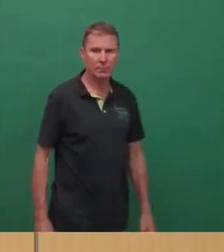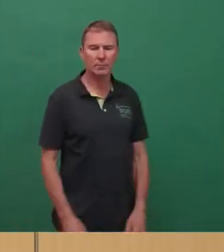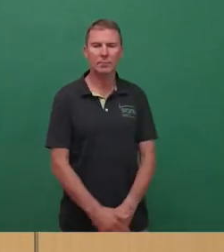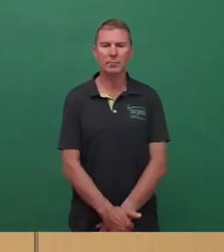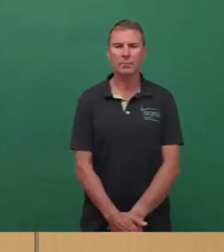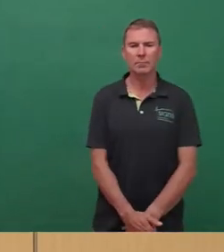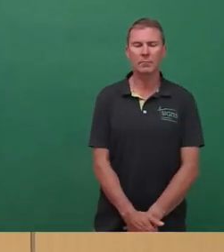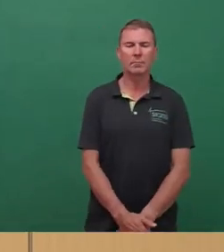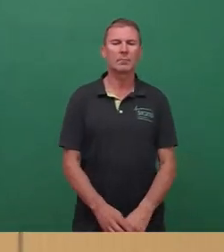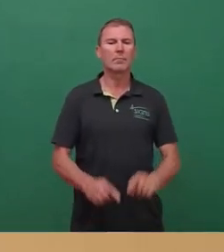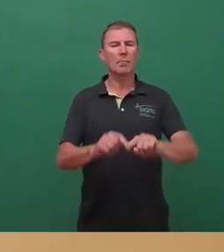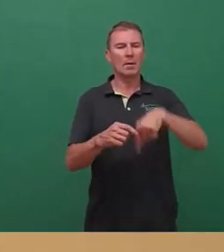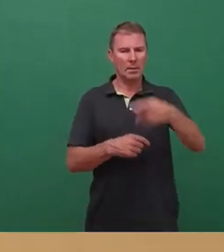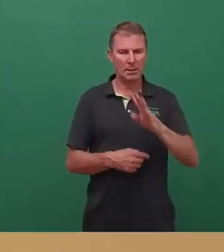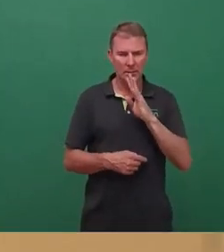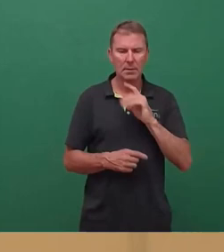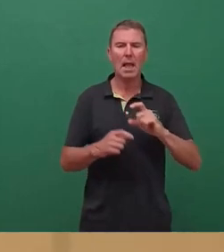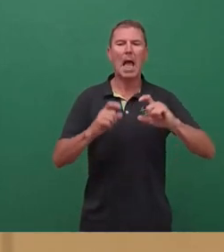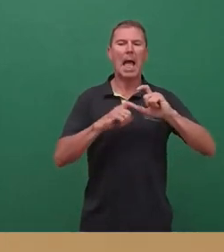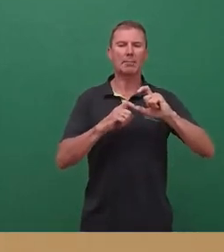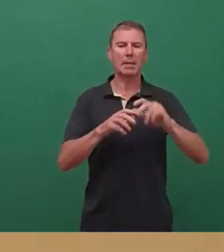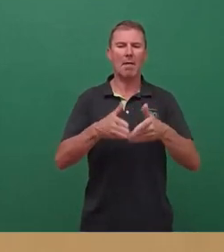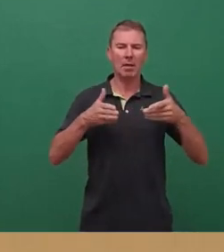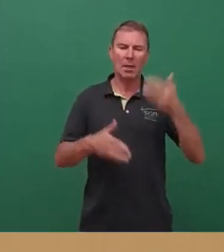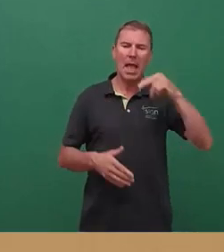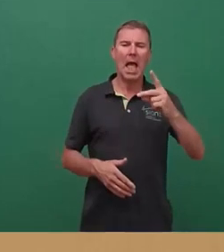Als Nächstes die SPD-Fraktion, Herr Triefs.